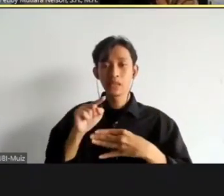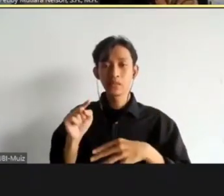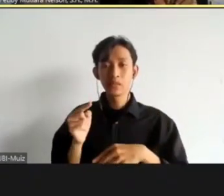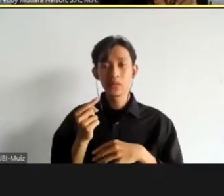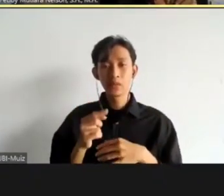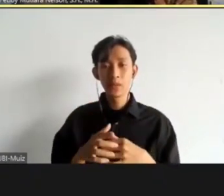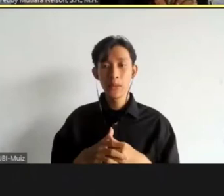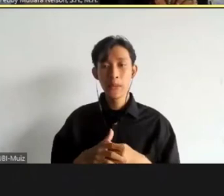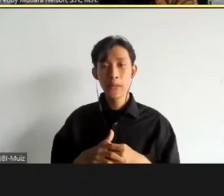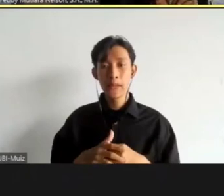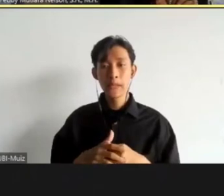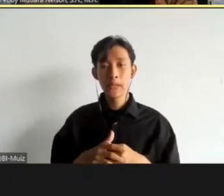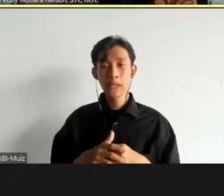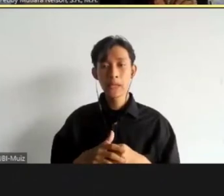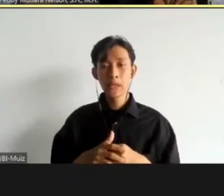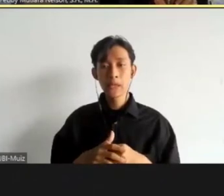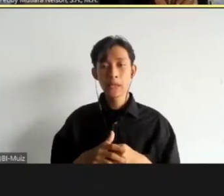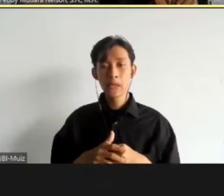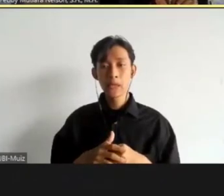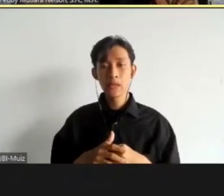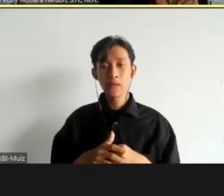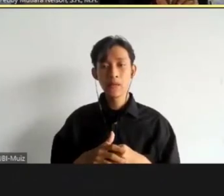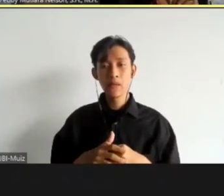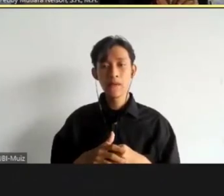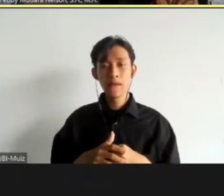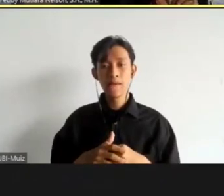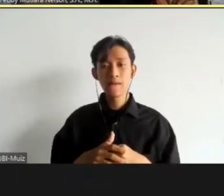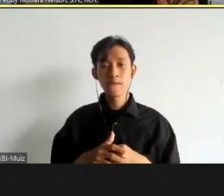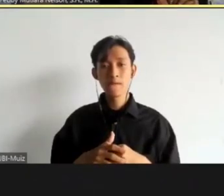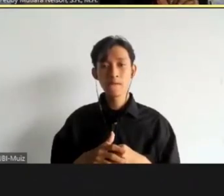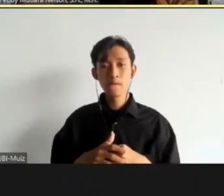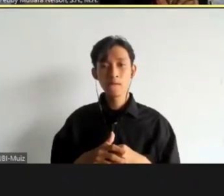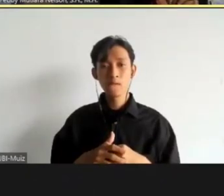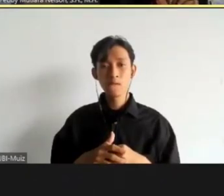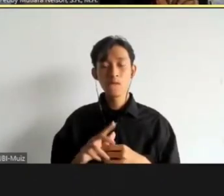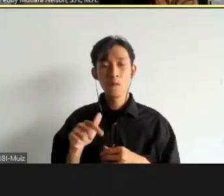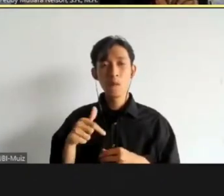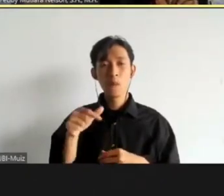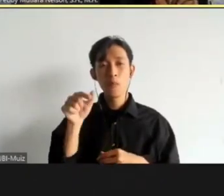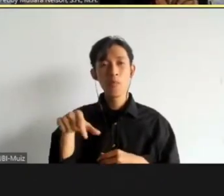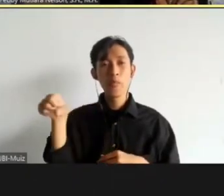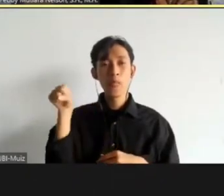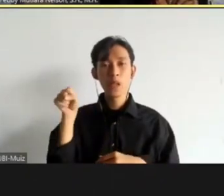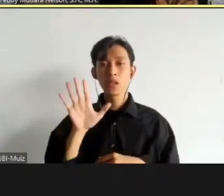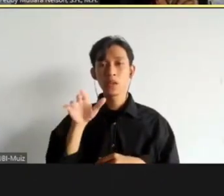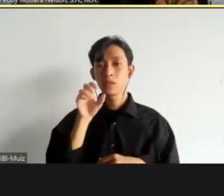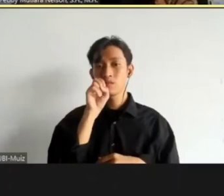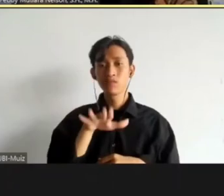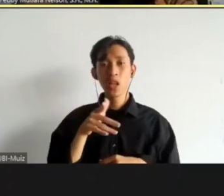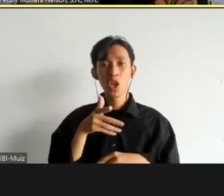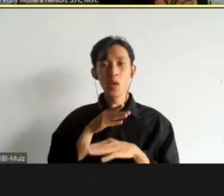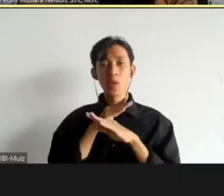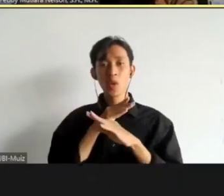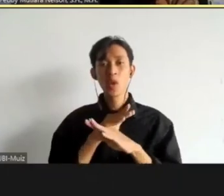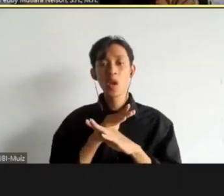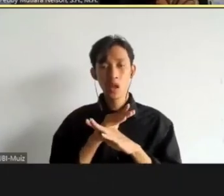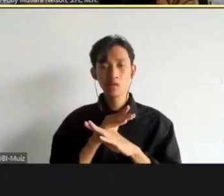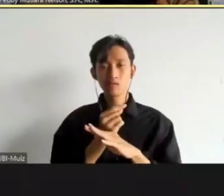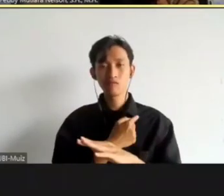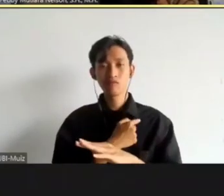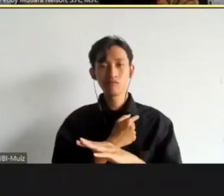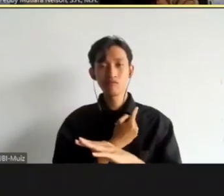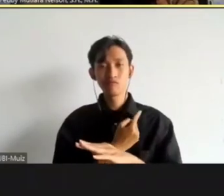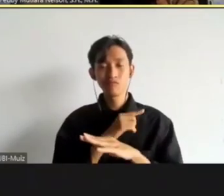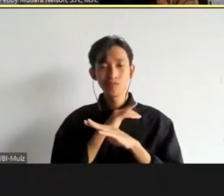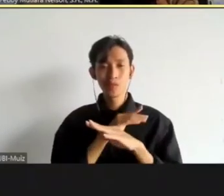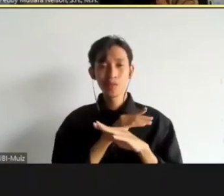disebut dengan plea of not guilt. Kemudian itu adalah terdakwa tidak mengakui atau menolak semua dakwaan terhadap dirinya. Bisa